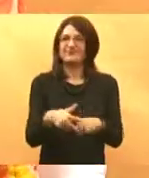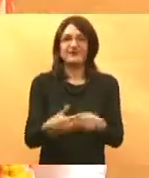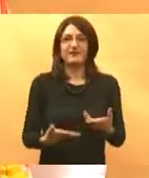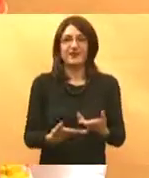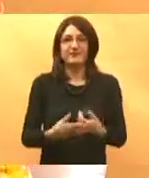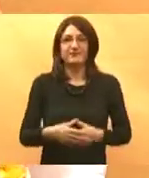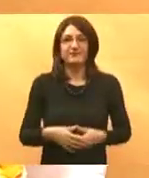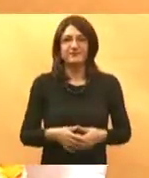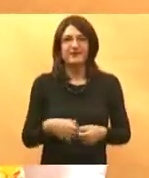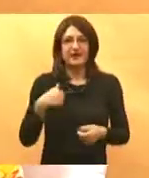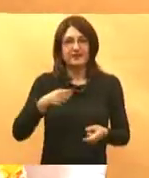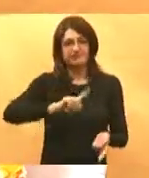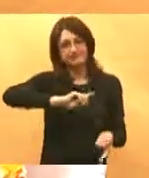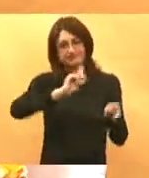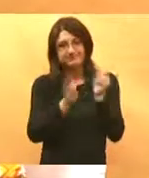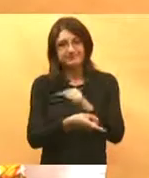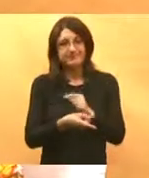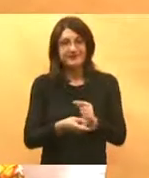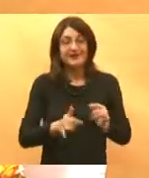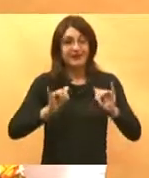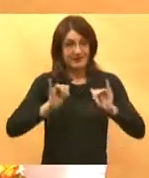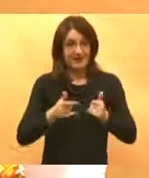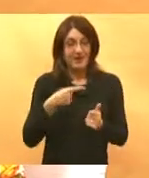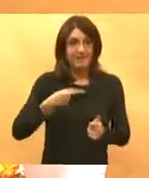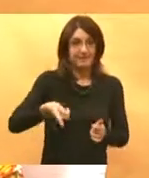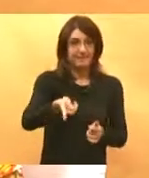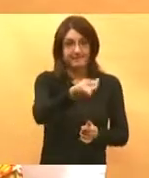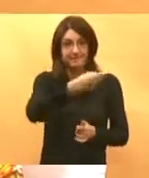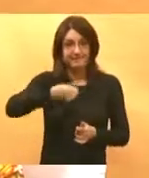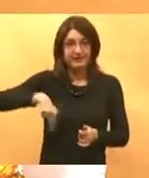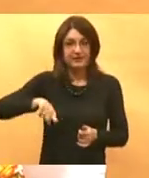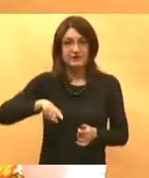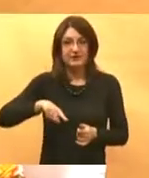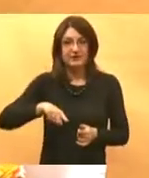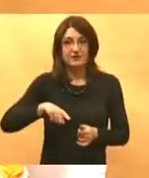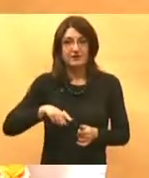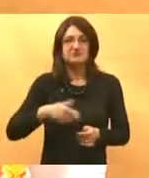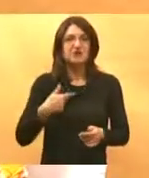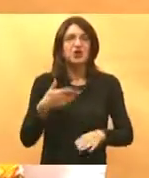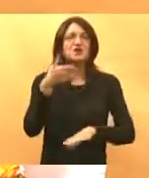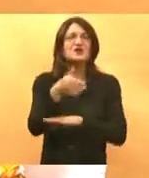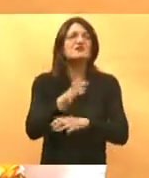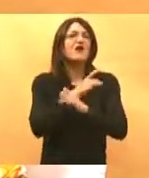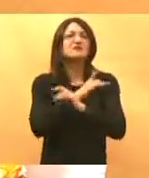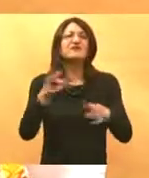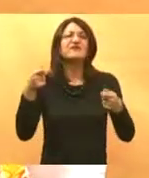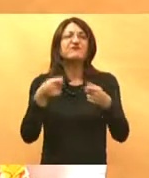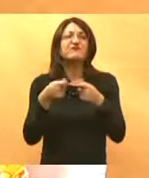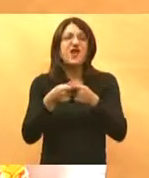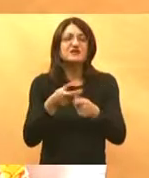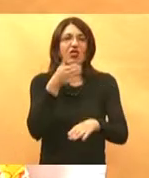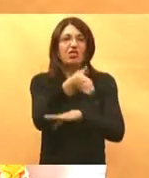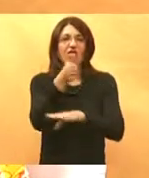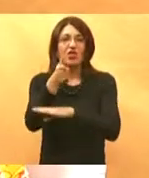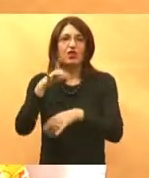izokrenuti. To znači na ovaj način. Da li mi dolazimo... Bud zašto kod vas, maltretirati vas?